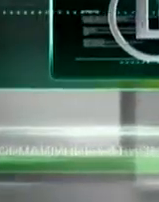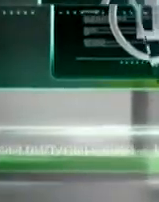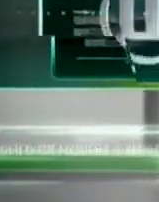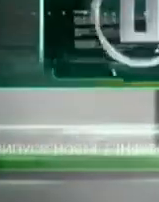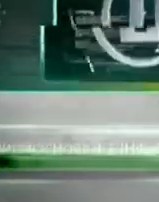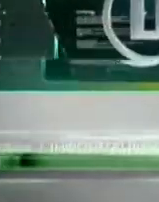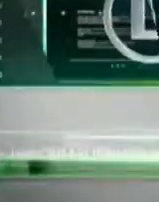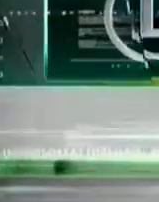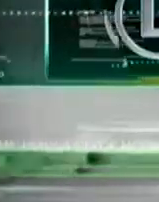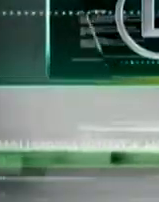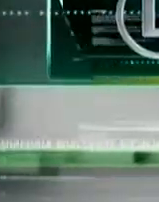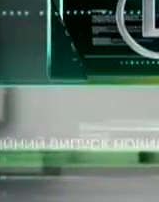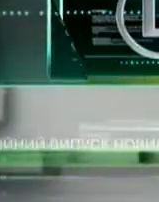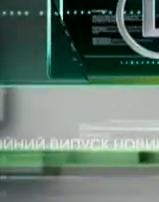Назарій Юрчак, друге Денис Кульчицький.